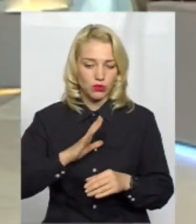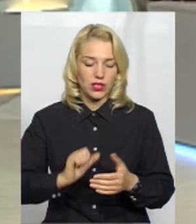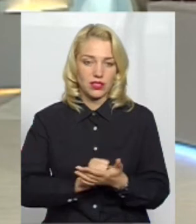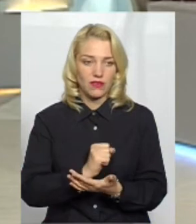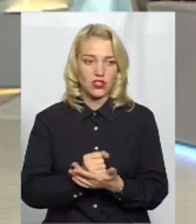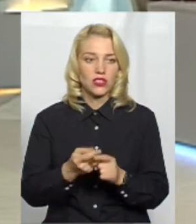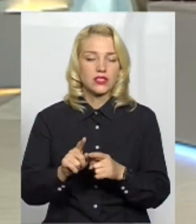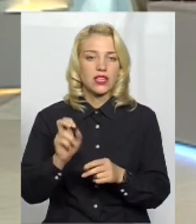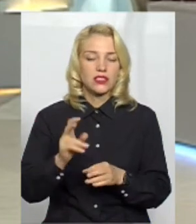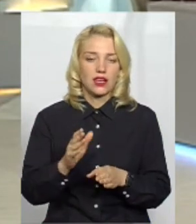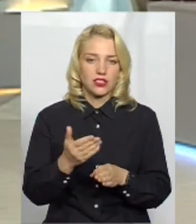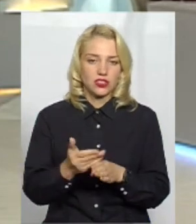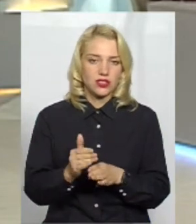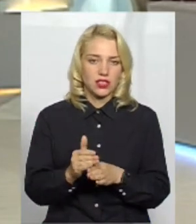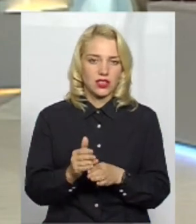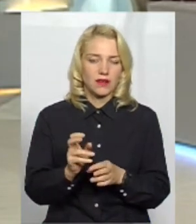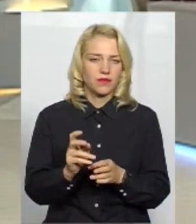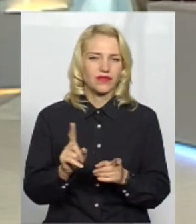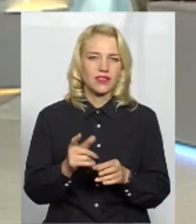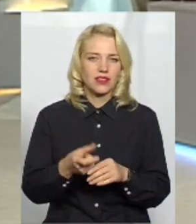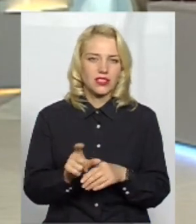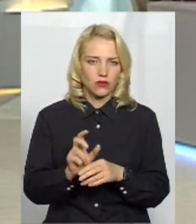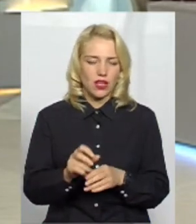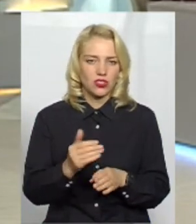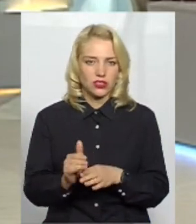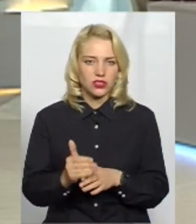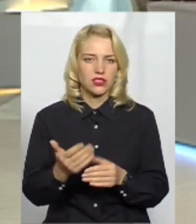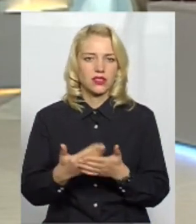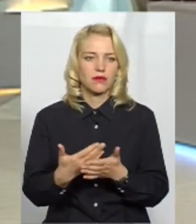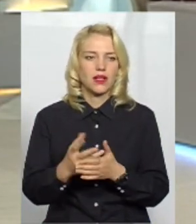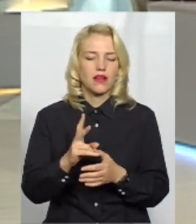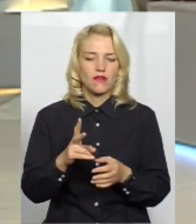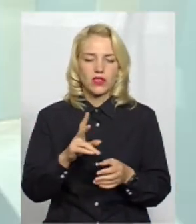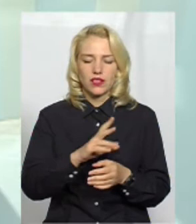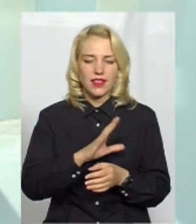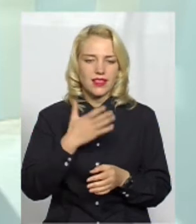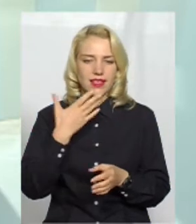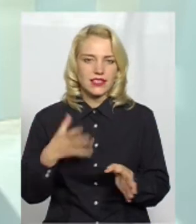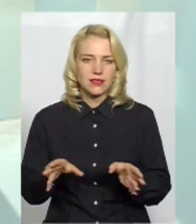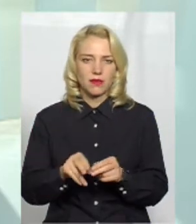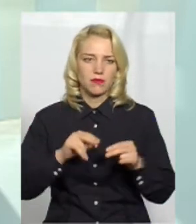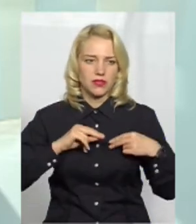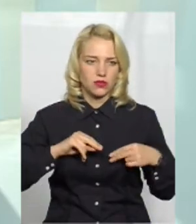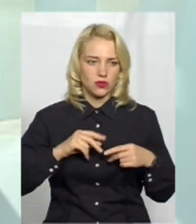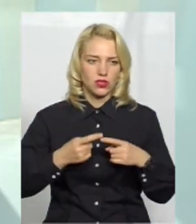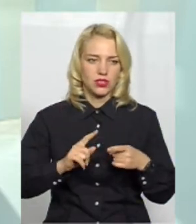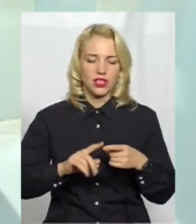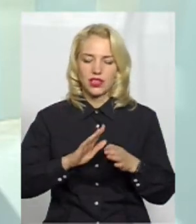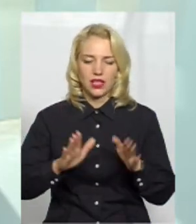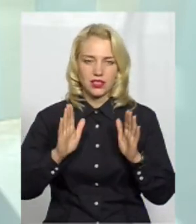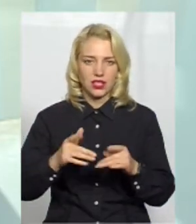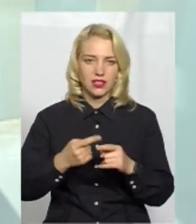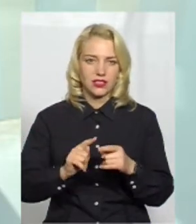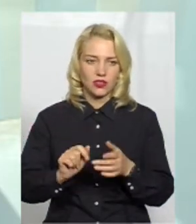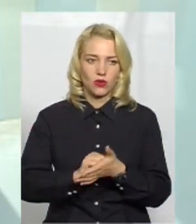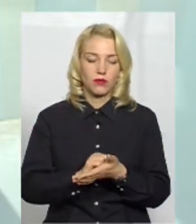частинка цього? Не зовсім частинка, але вони між собою співпрацюють, як би можна сказати, і не тільки ці документи.